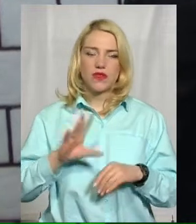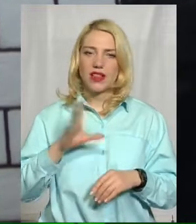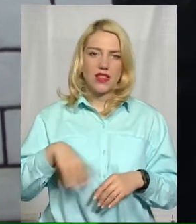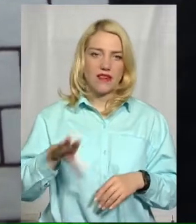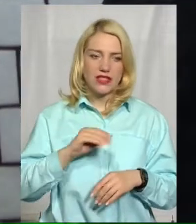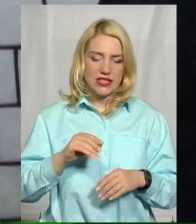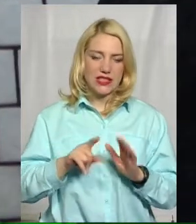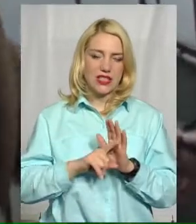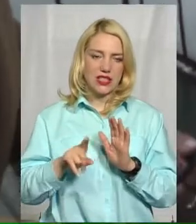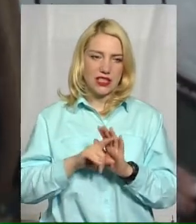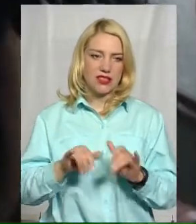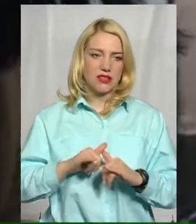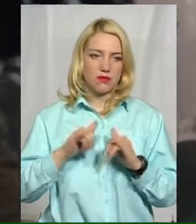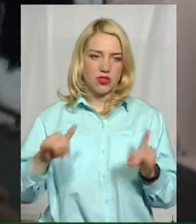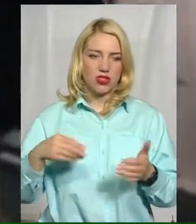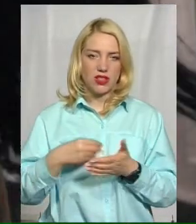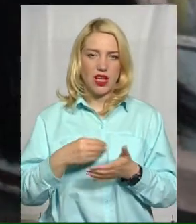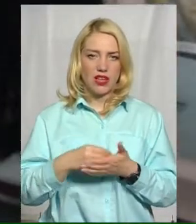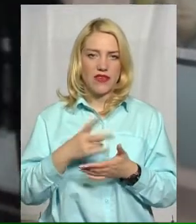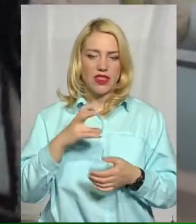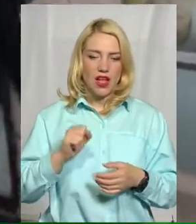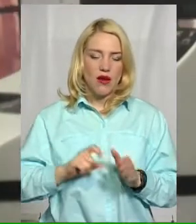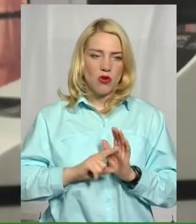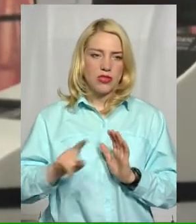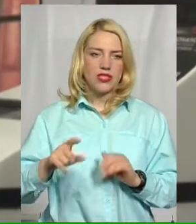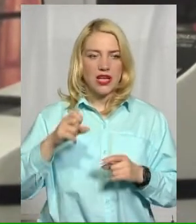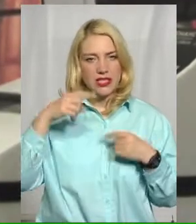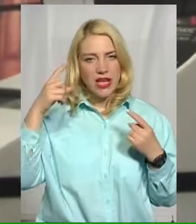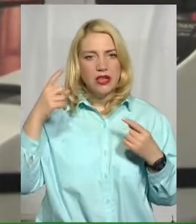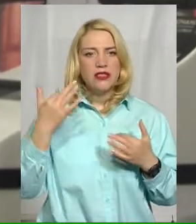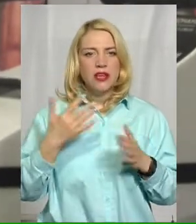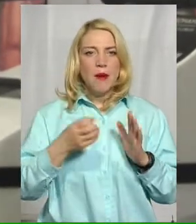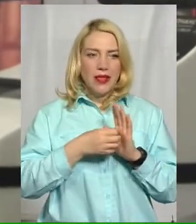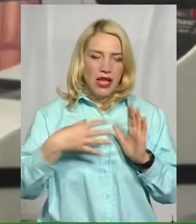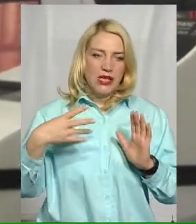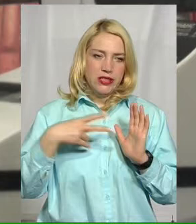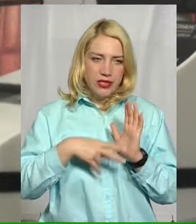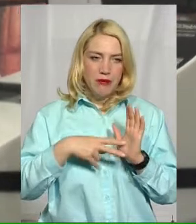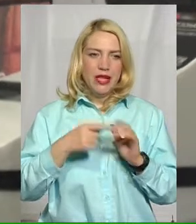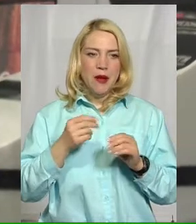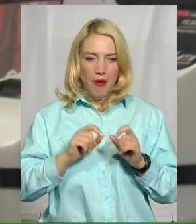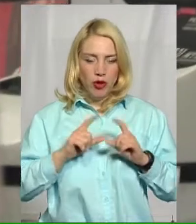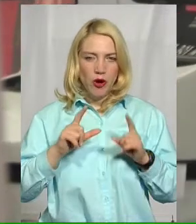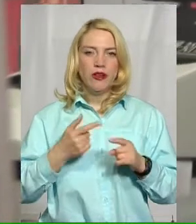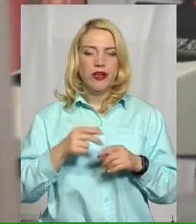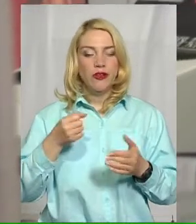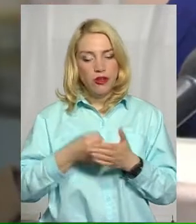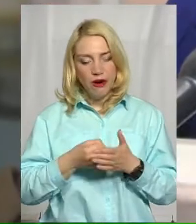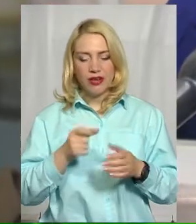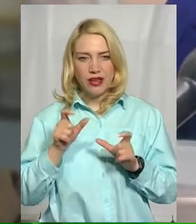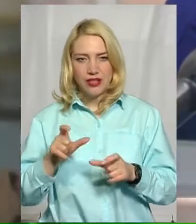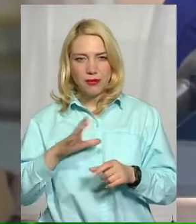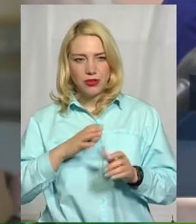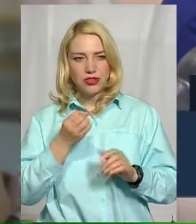збільшили тариф на проїзд. Розкажене, скільки коштує квиток? 15,70 не подорожили. До карантину було 14,50.